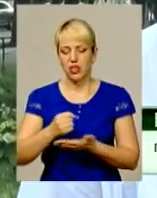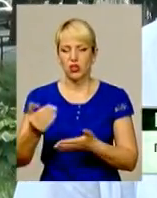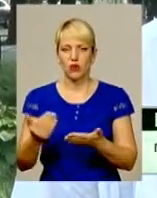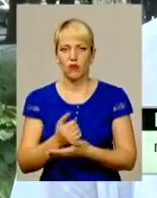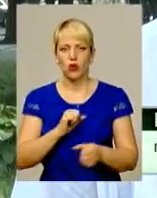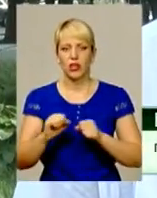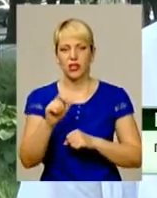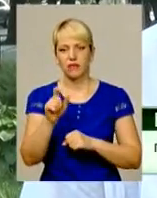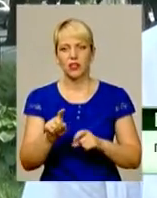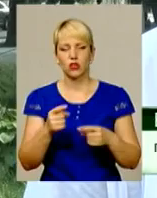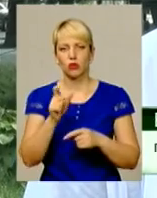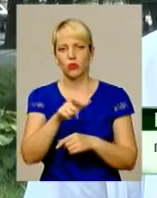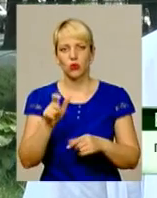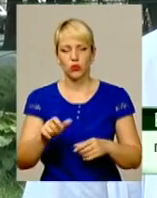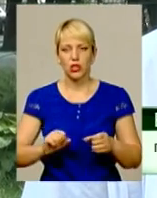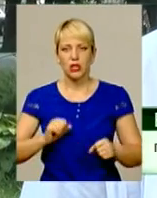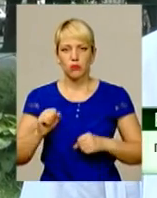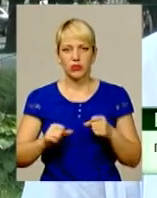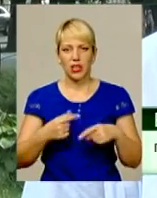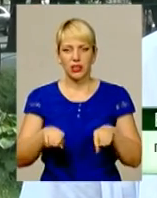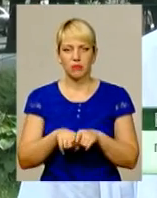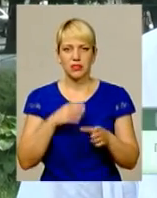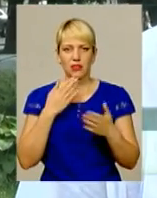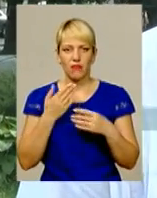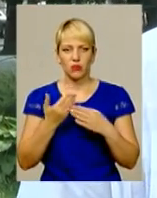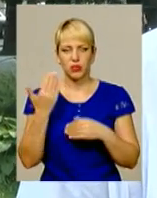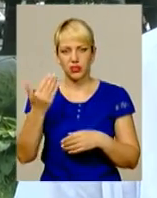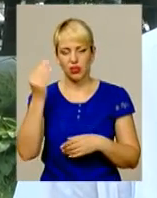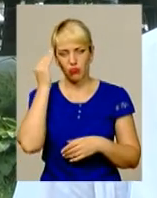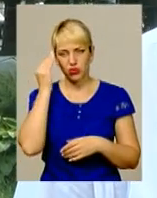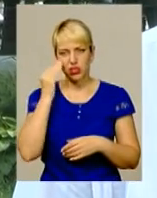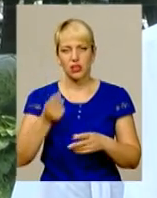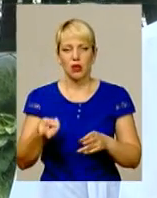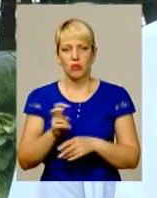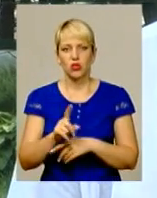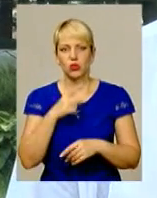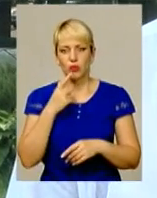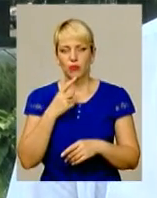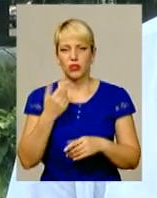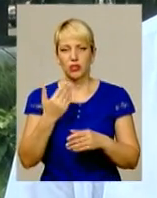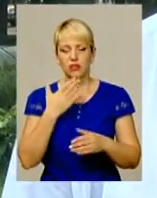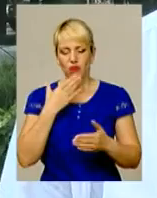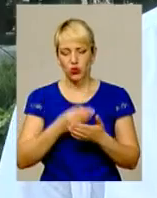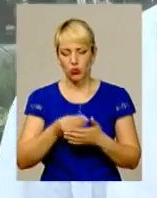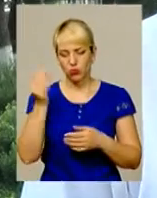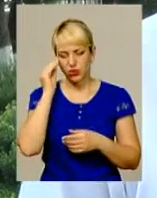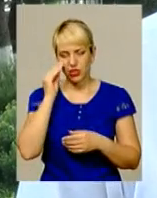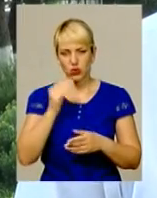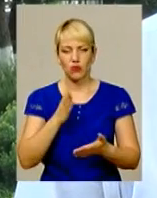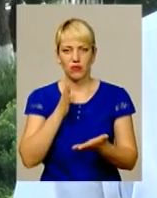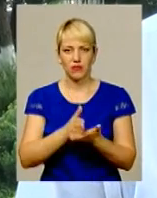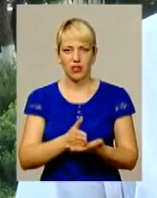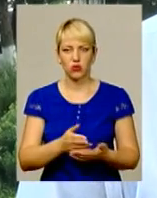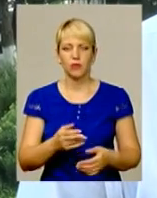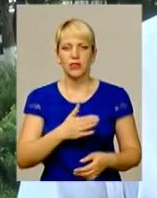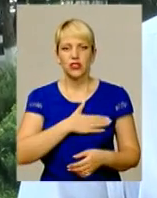керівника, тому люди, збурені таким ставленням до їхньої позиції, прийшли, щоб висловити свою позицію вже відверто, щиро на камері. Нам